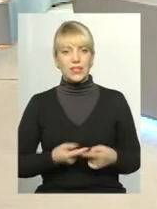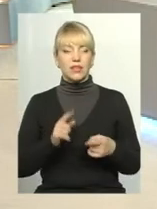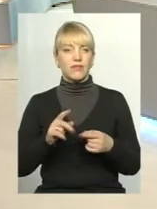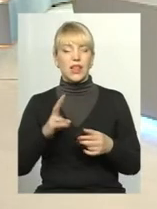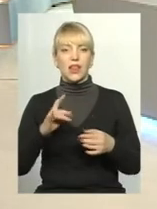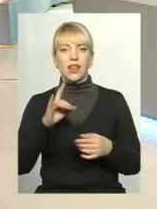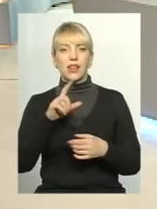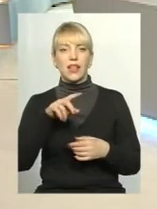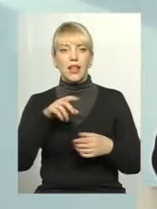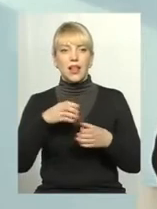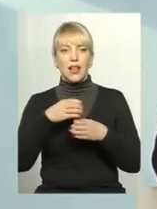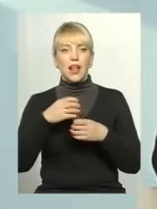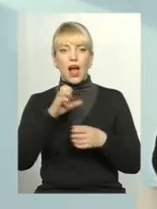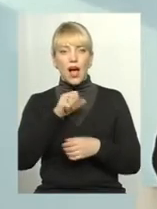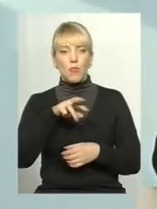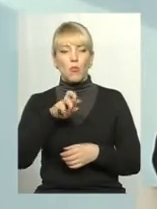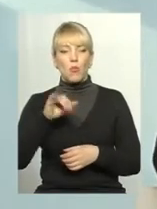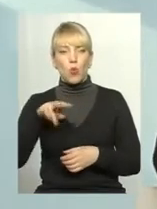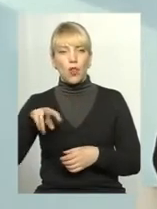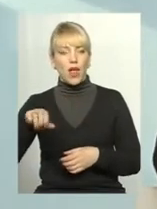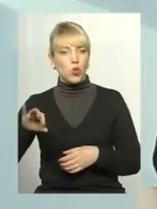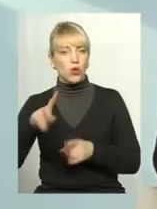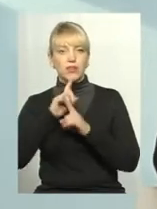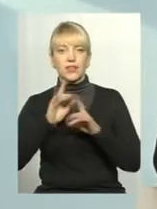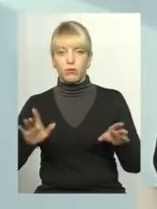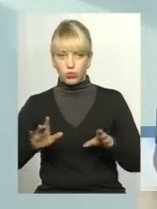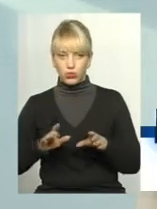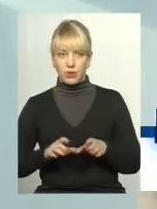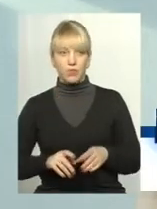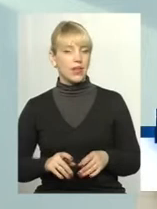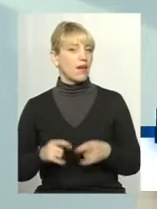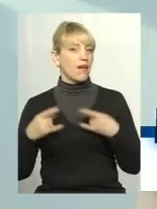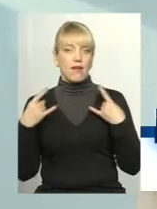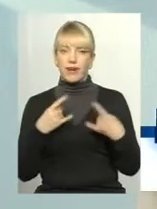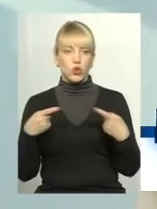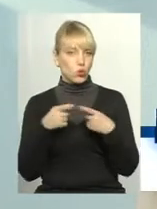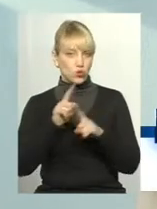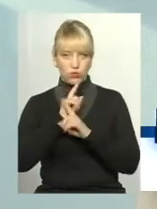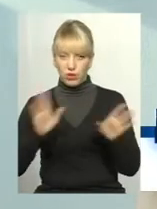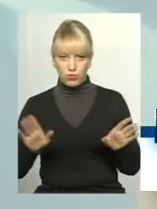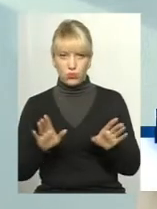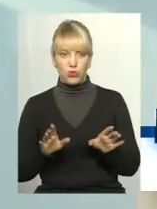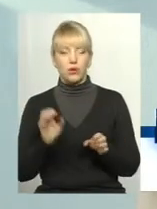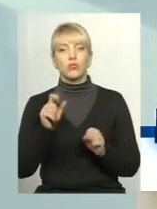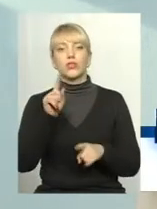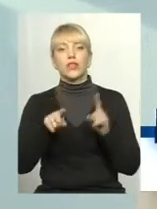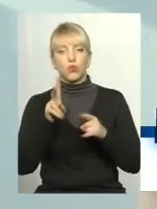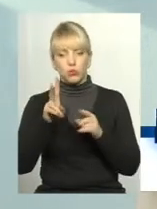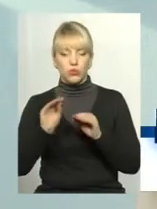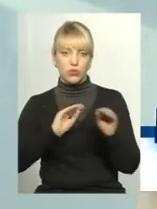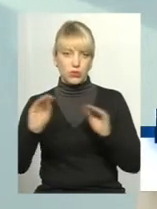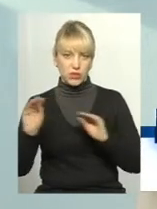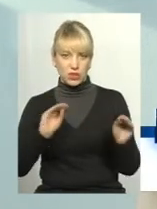Можливо, деякі амбулаторії може, будуть оснащені рентгену точно не буде. Можливо, деякі амбулаторії будуть оснащені